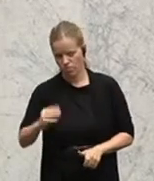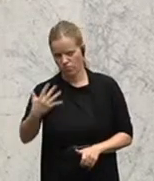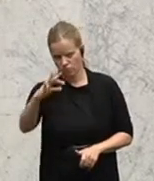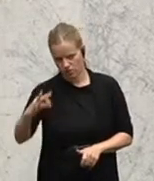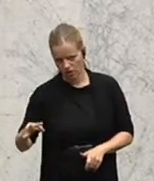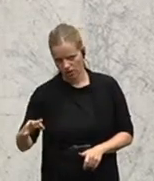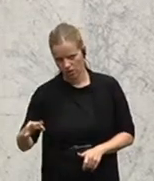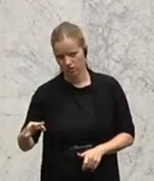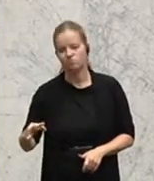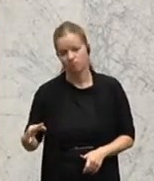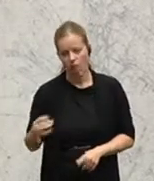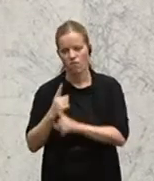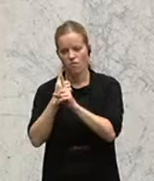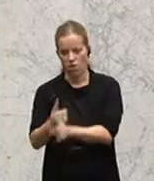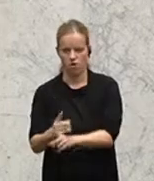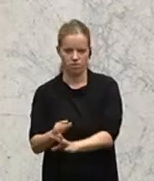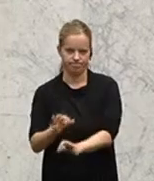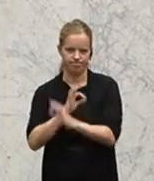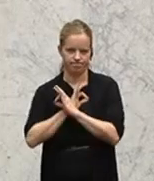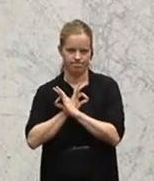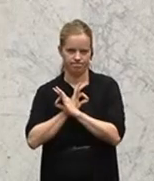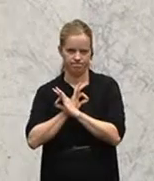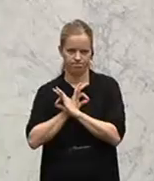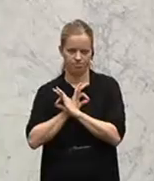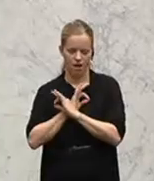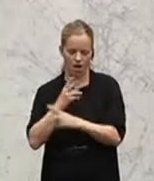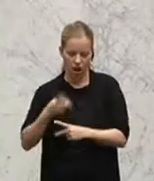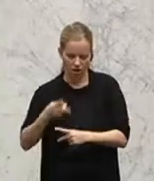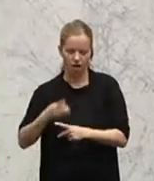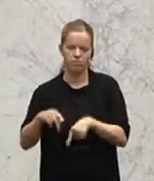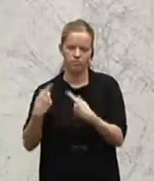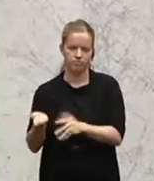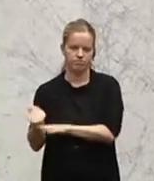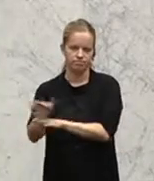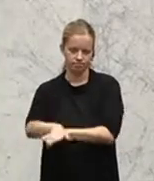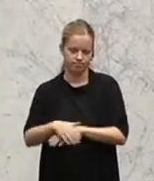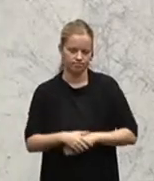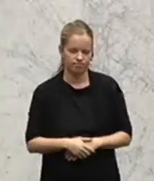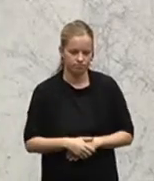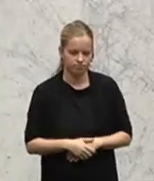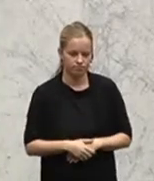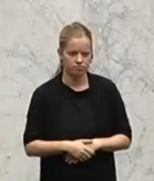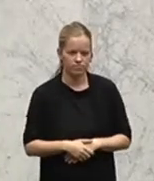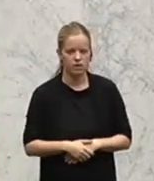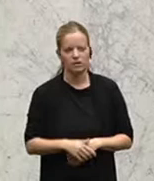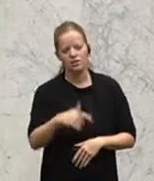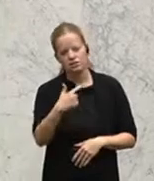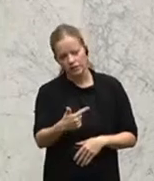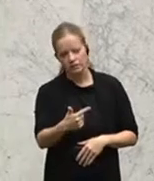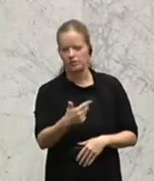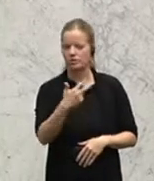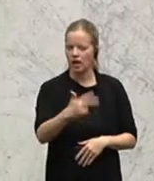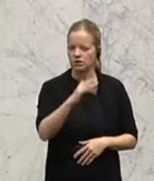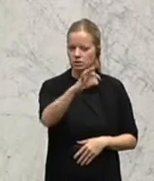auch eine todbringende Krankheit, an der sie dann letztlich versterben. 20 bis 30 Prozent dieser